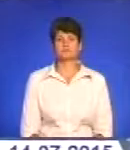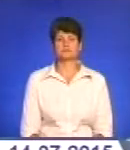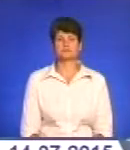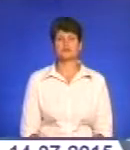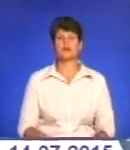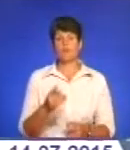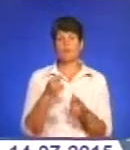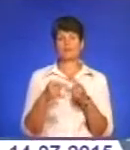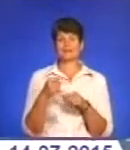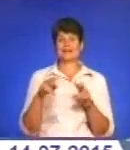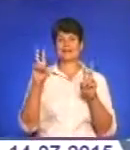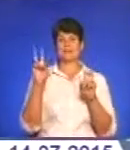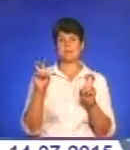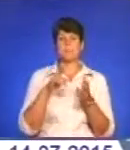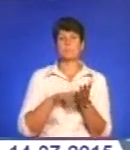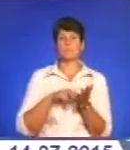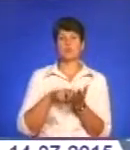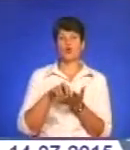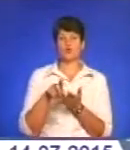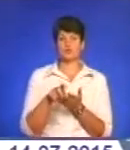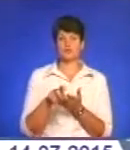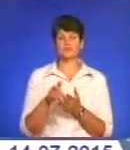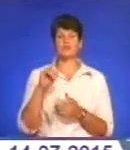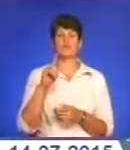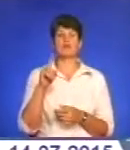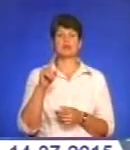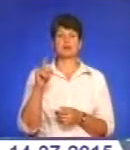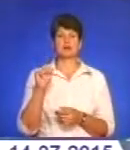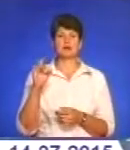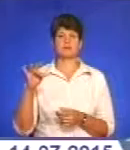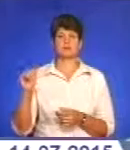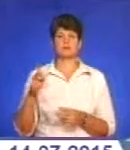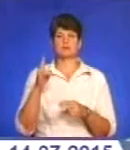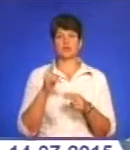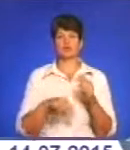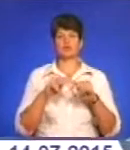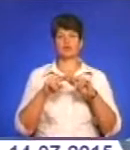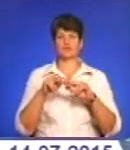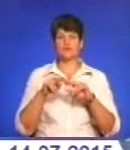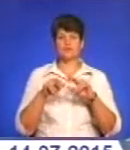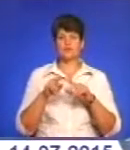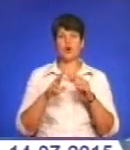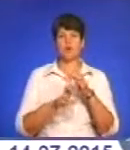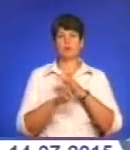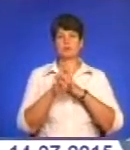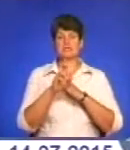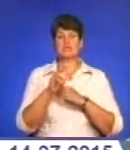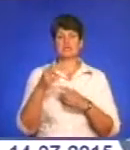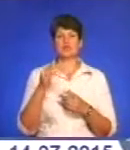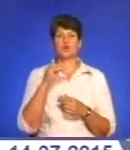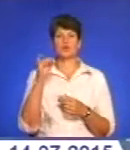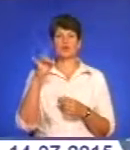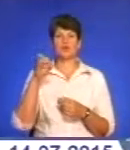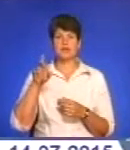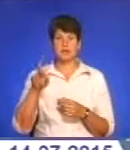І повертаємося до теми прощі. У Марійському духовному центрі завершується будівництво каплиці Святого Юрія Побідоносця. Її зводять на честь